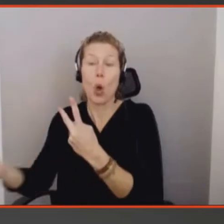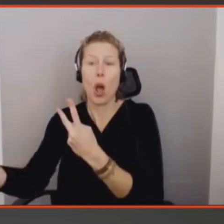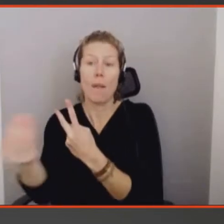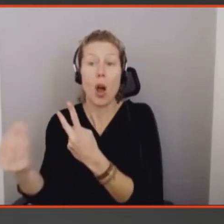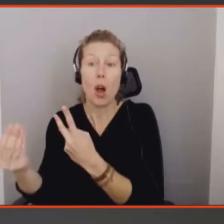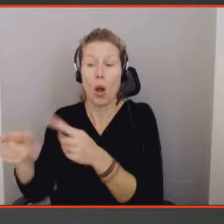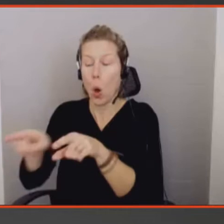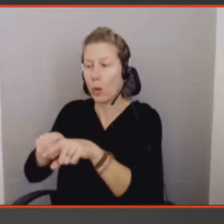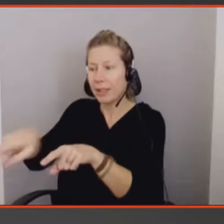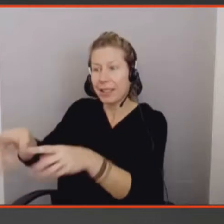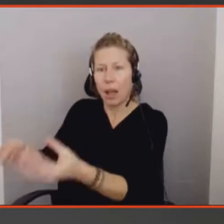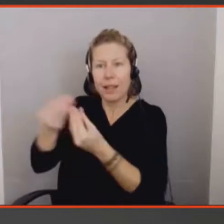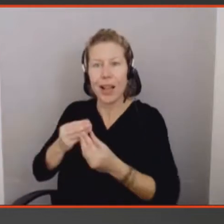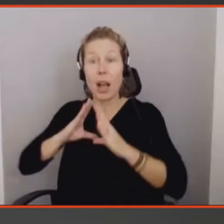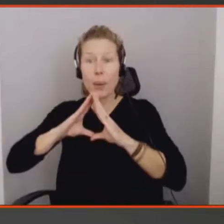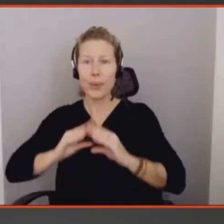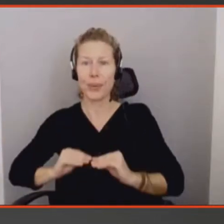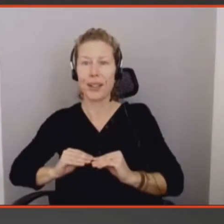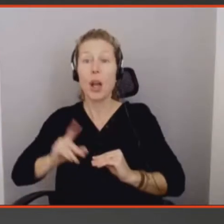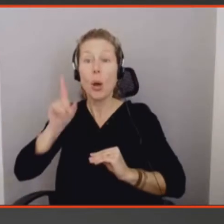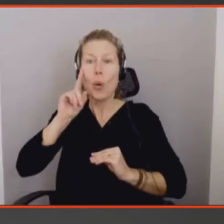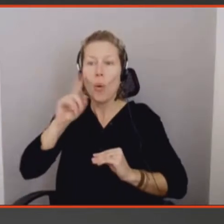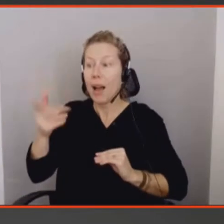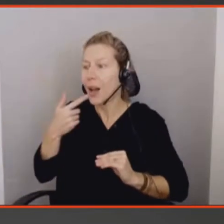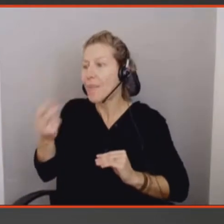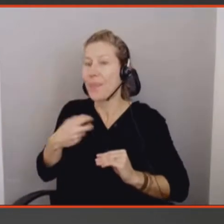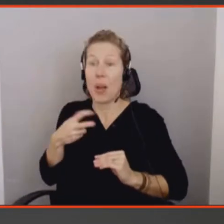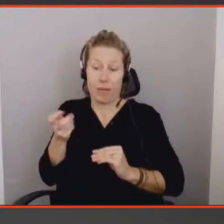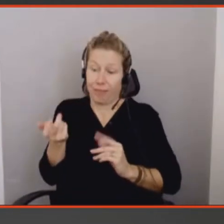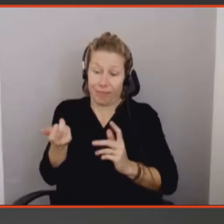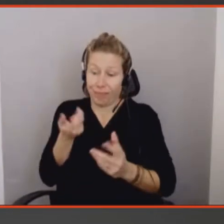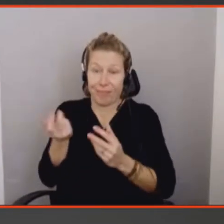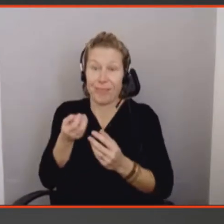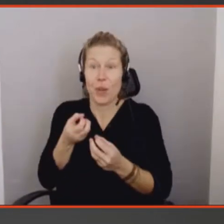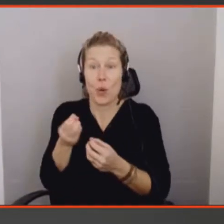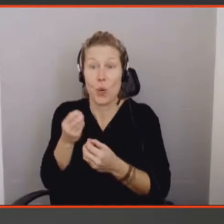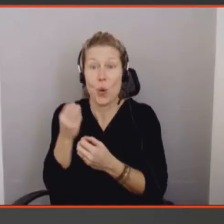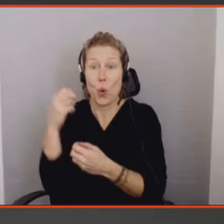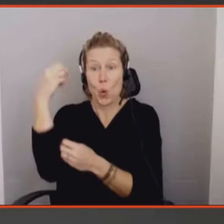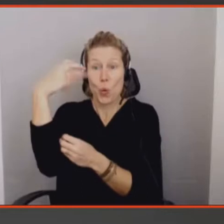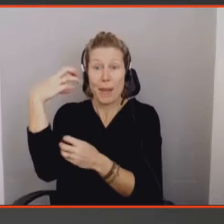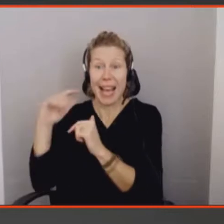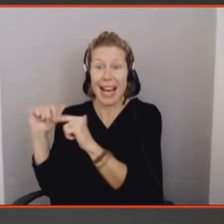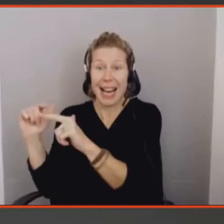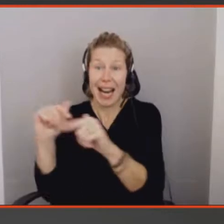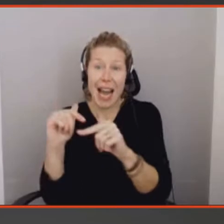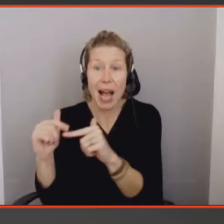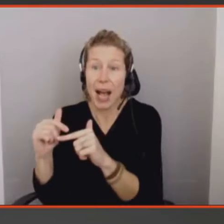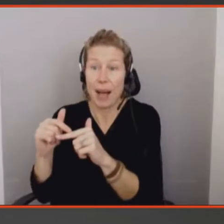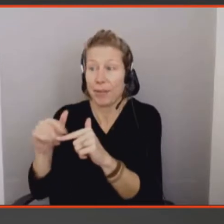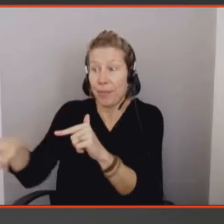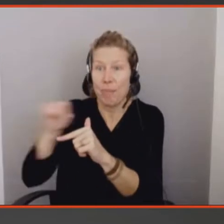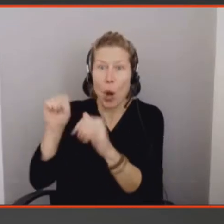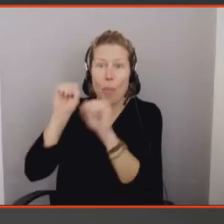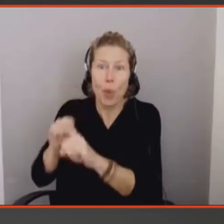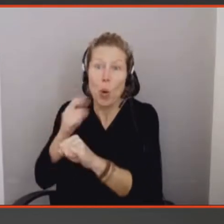luminescente, vous pouvez l'emporter. Donc l'enfant, en fait, peut se rassurer et avoir le sens de la sécurité et de l'autonomie. Et c'est ça qu'on appelle avoir une